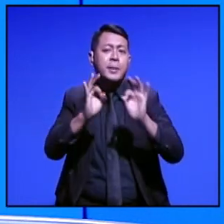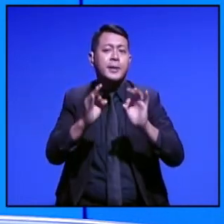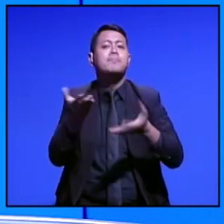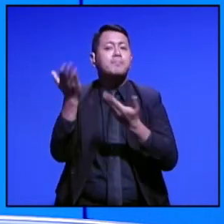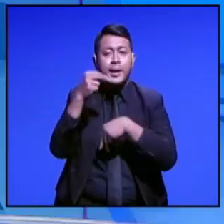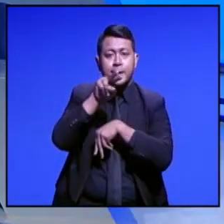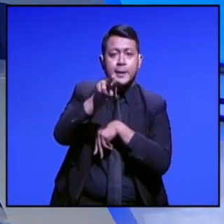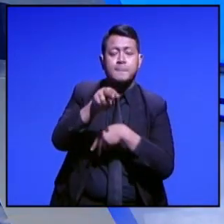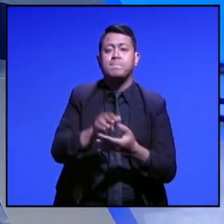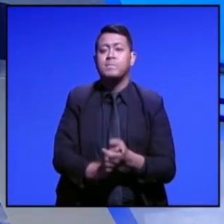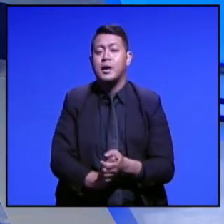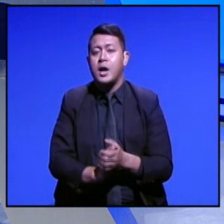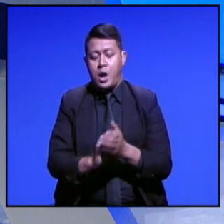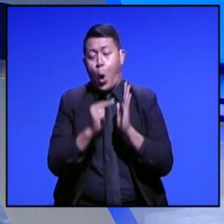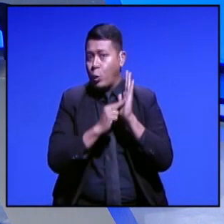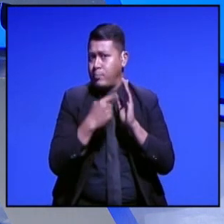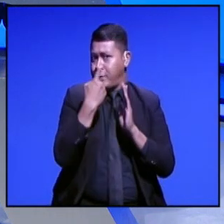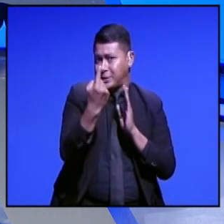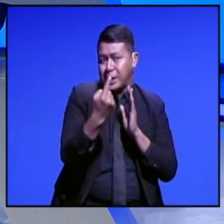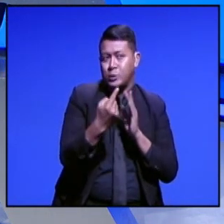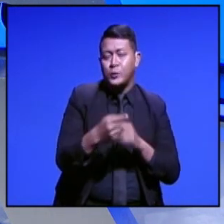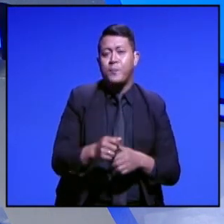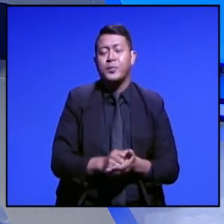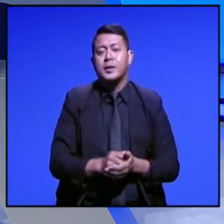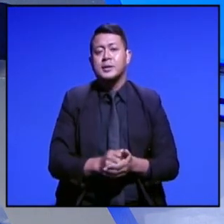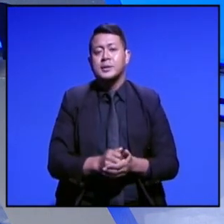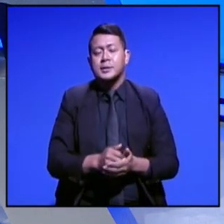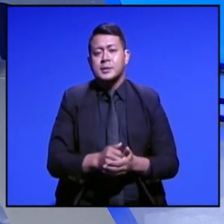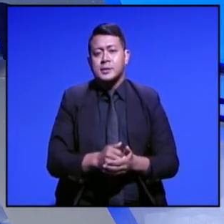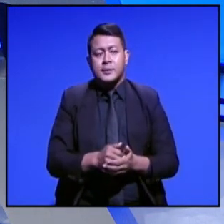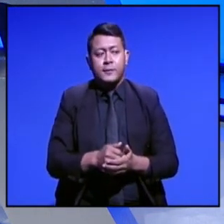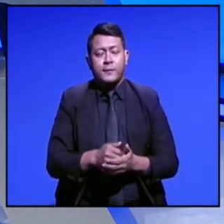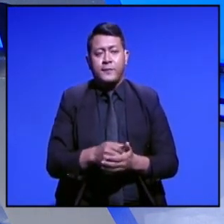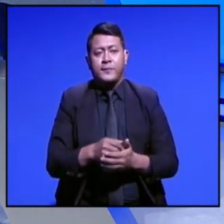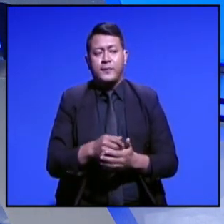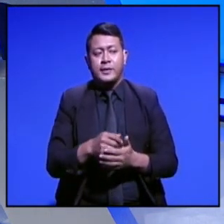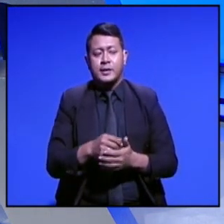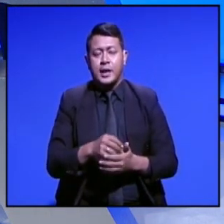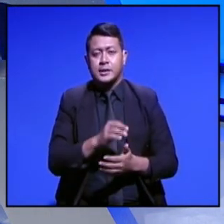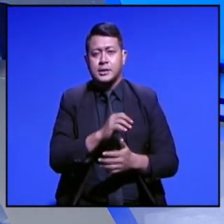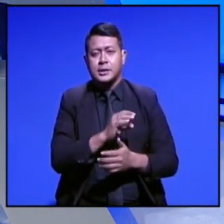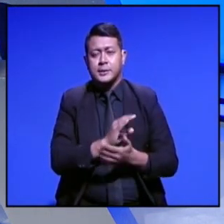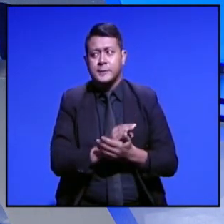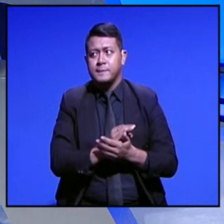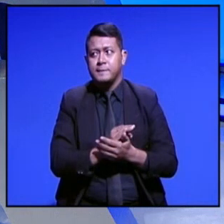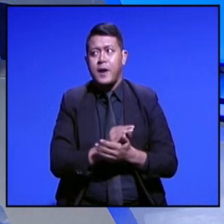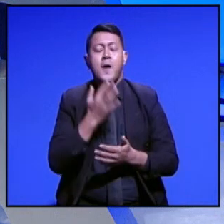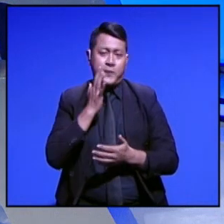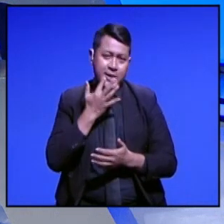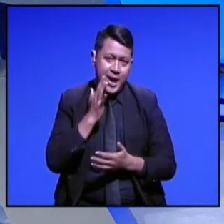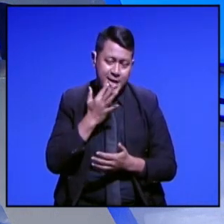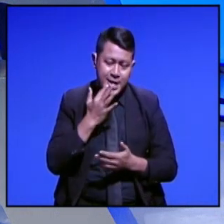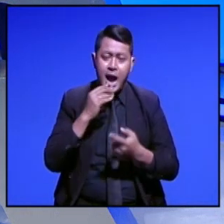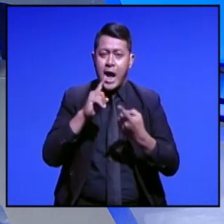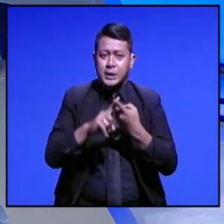persatu, Pemirsa. Di urutan pertama ada Finlandia. Sistem pendidikan negeri ini sangat unik. Mulai dari gratisnya biaya